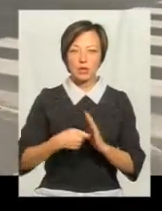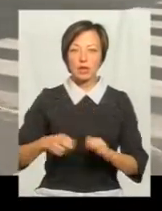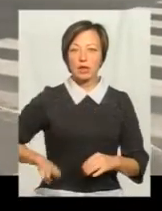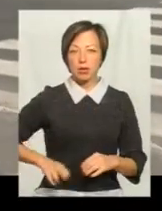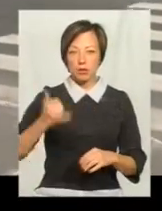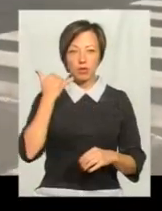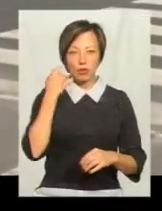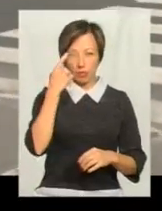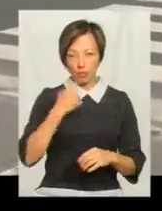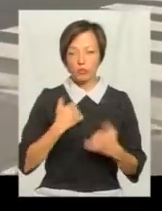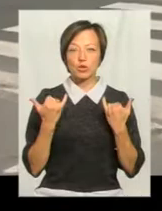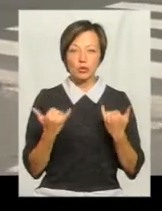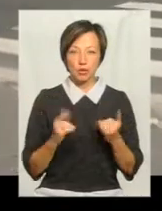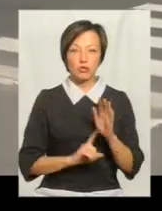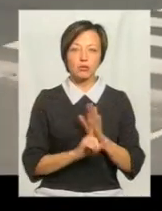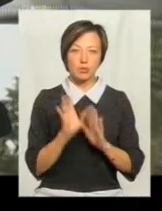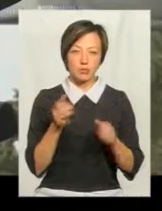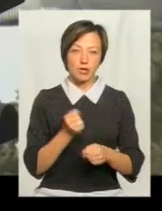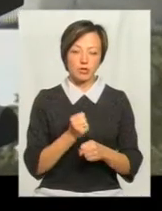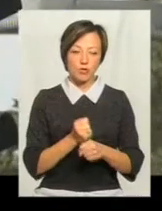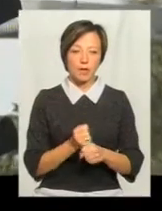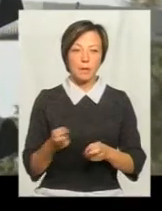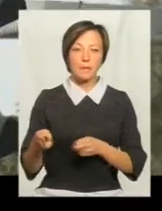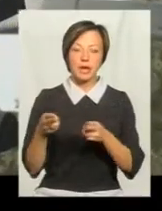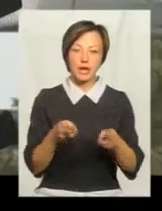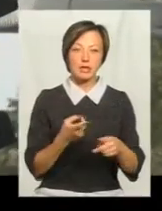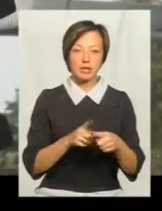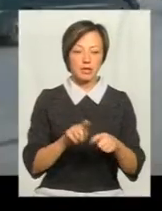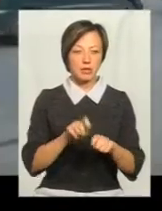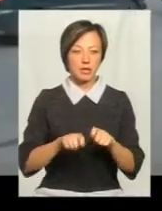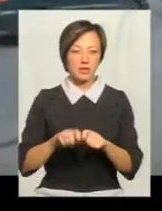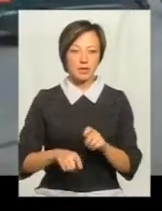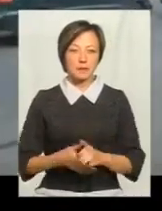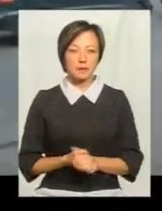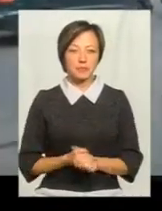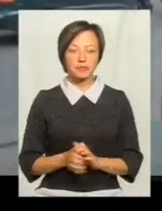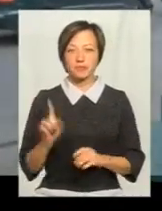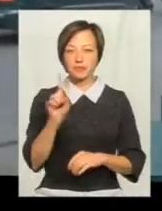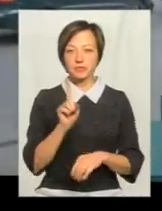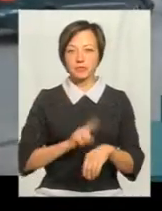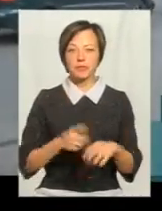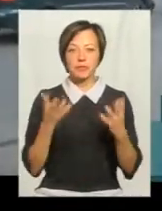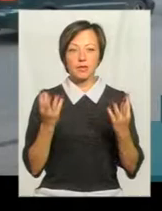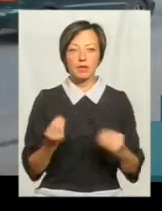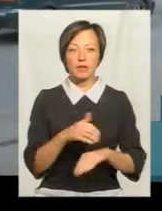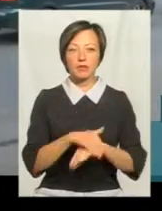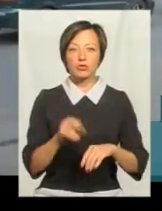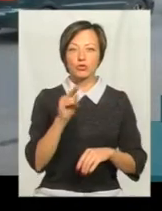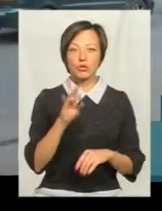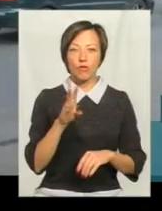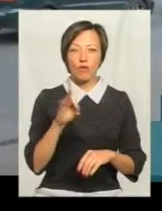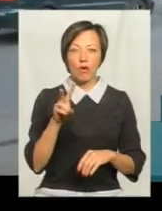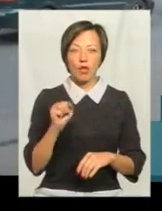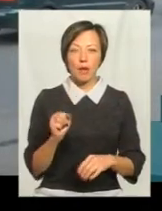телефоном повідомив, що сьогодні світлофор таки запрацює. Ми приїхали це перевірити. Ще о першій годині дня світлофор на вулиці Чорновола